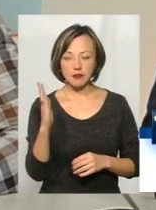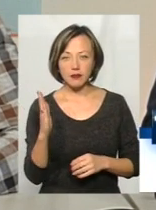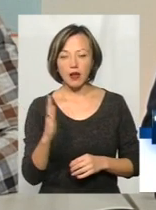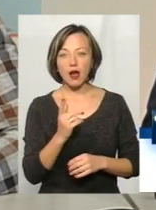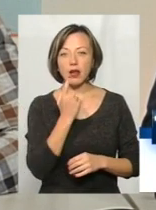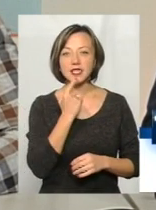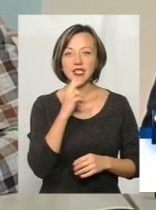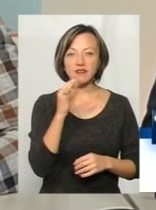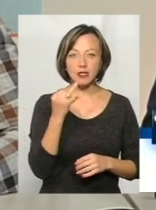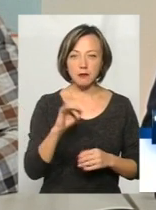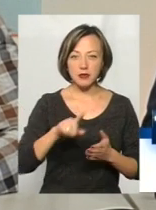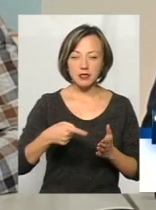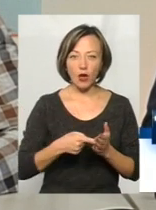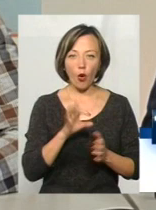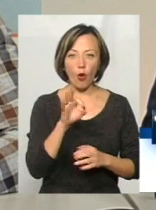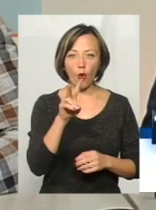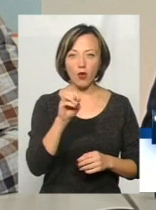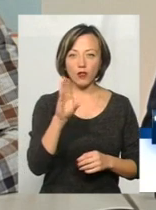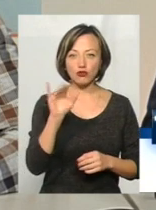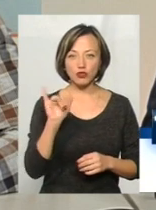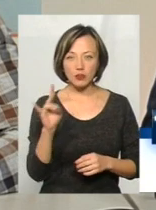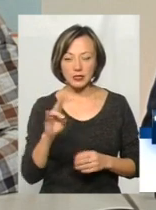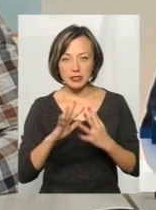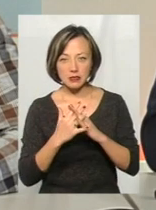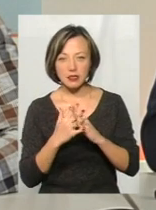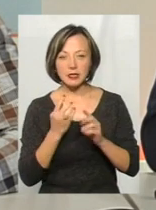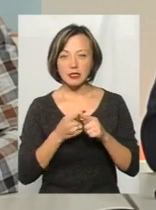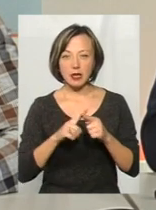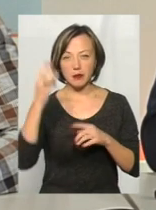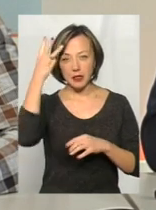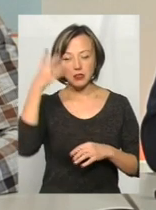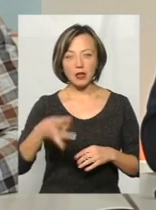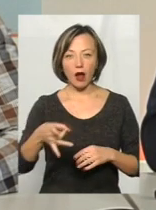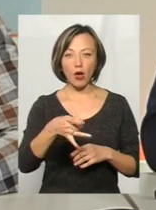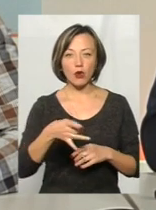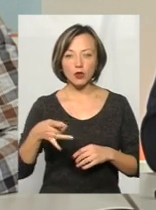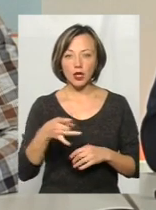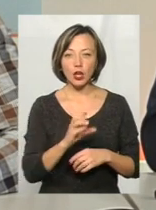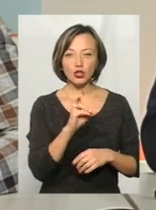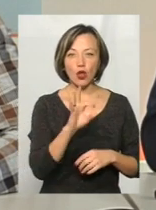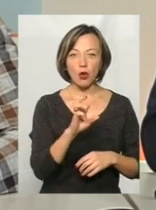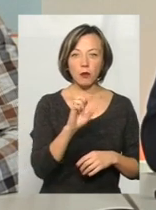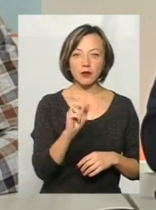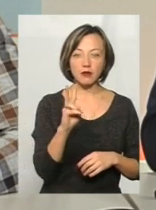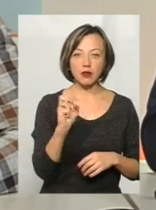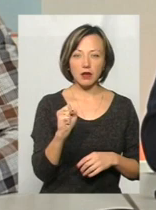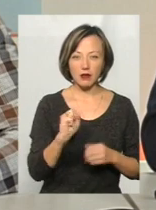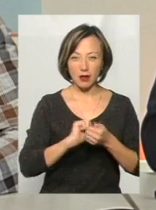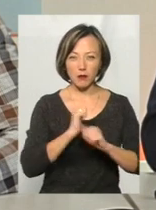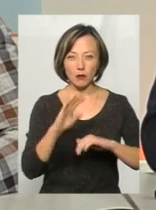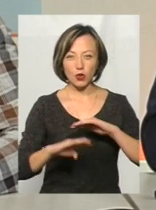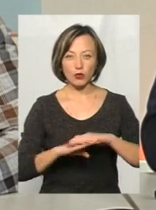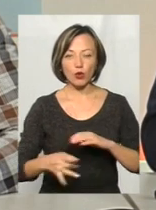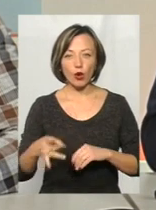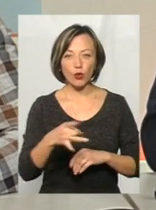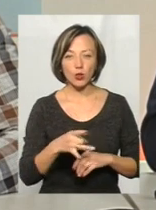Красилівський міський, Олишинський сільський, це Хмельницький район, Слобідко-Кульчаєвецький, Кам'янець-Подільського